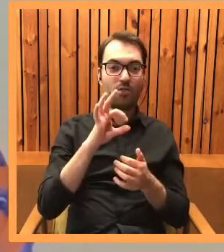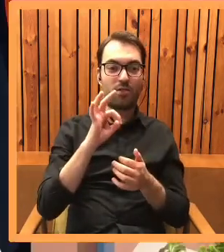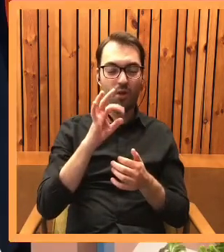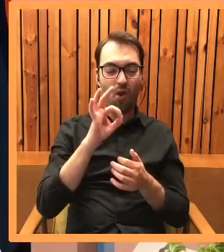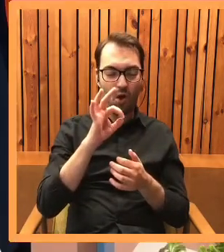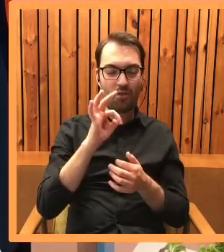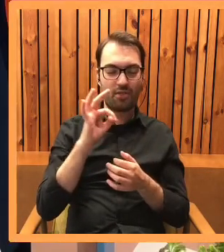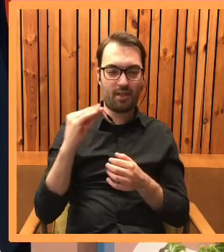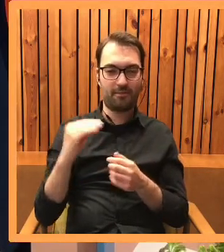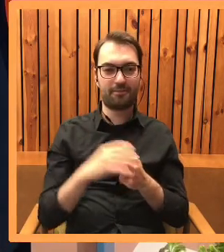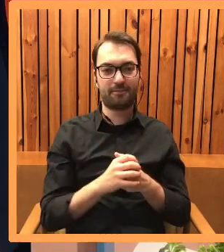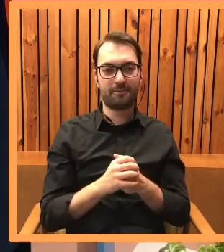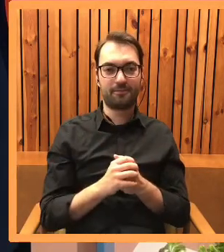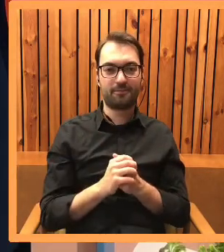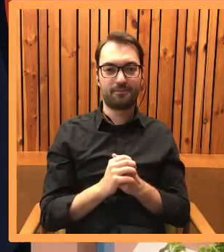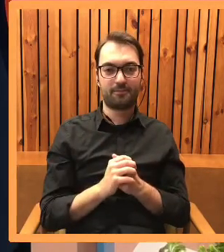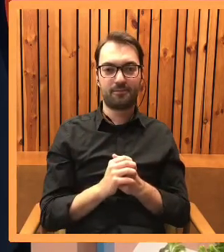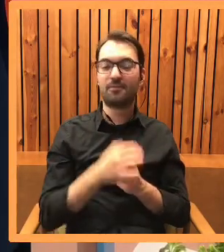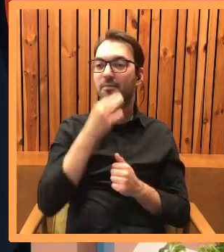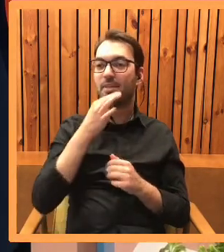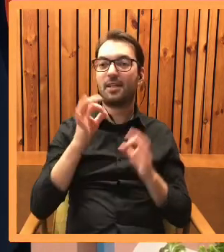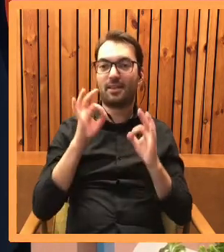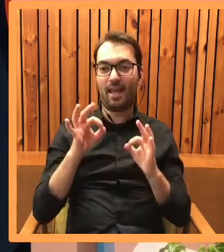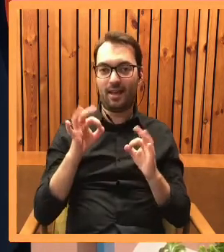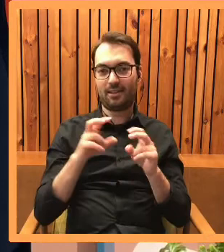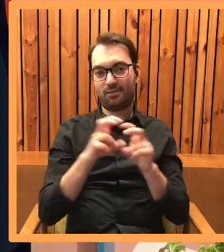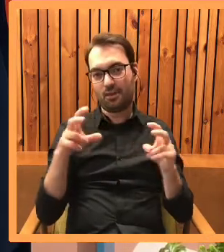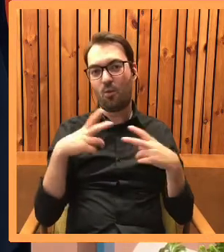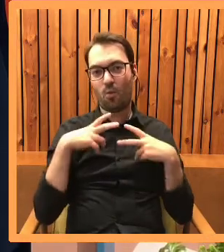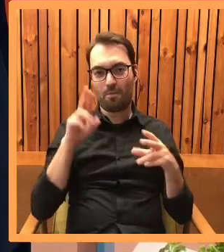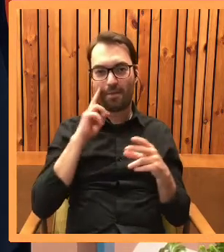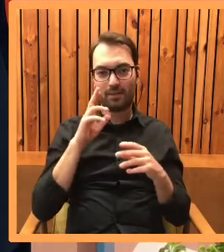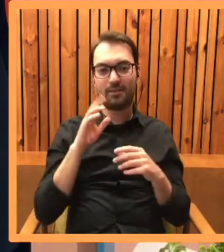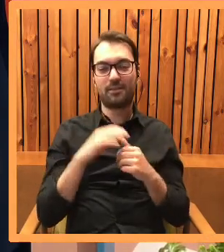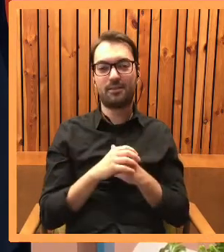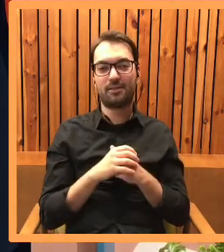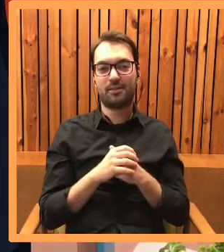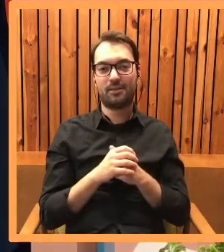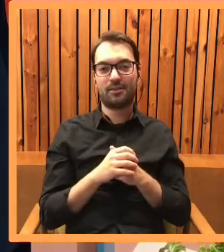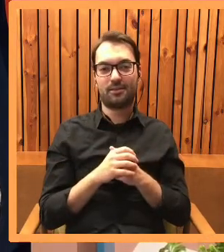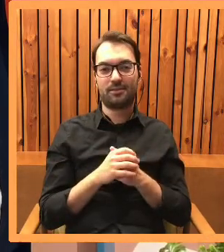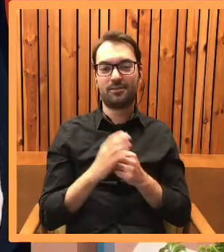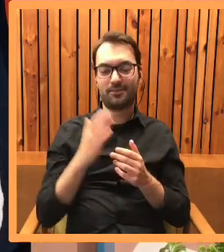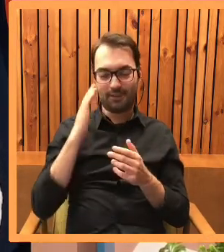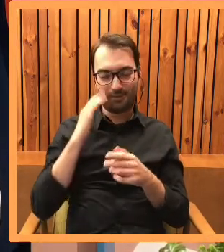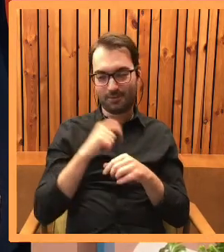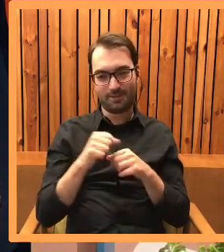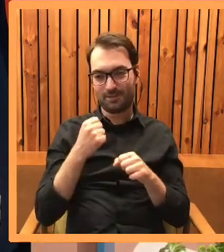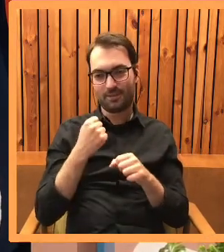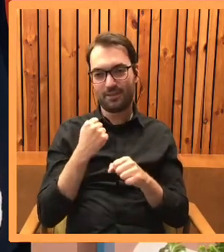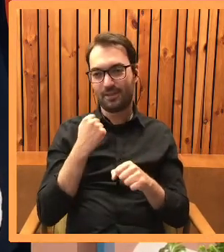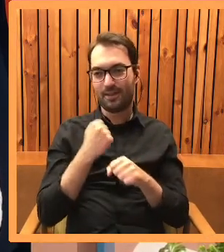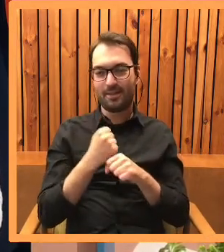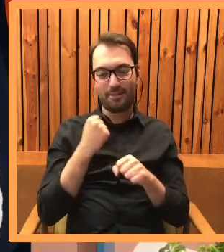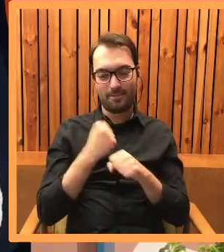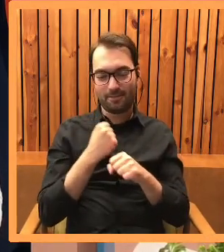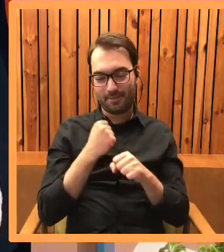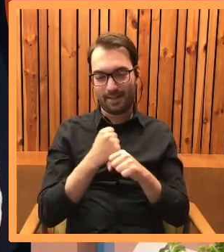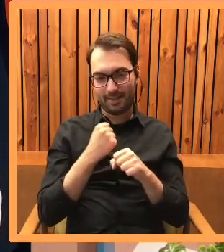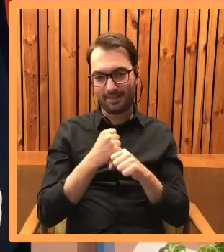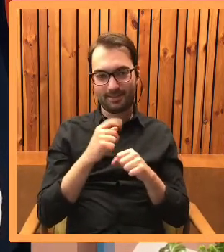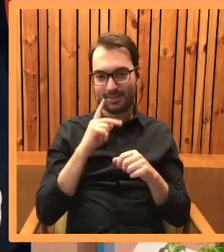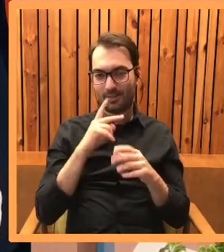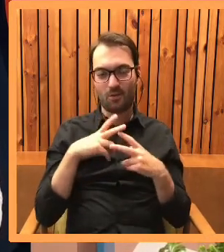To muszę jeszcze Cię zapytać o to, czy masz teraz podczas tego urlopu macierzyńskiego, które już ujęłyśmy na samym początku tej rozmowy w olbrzymi namiast,